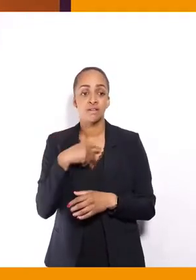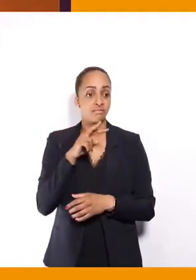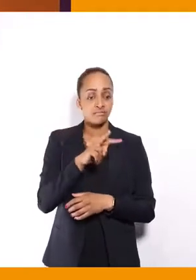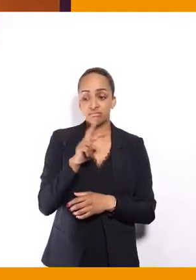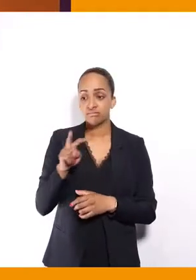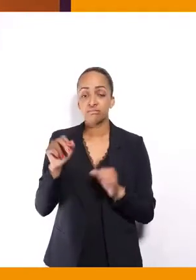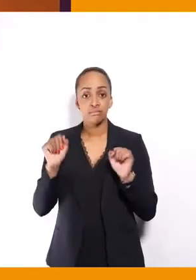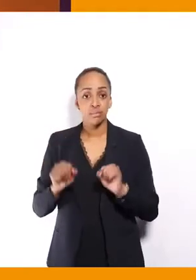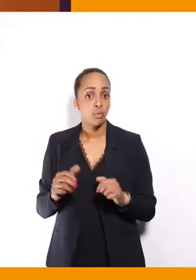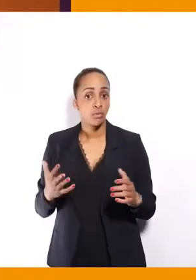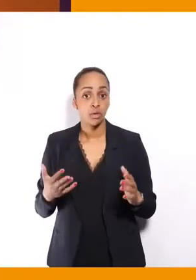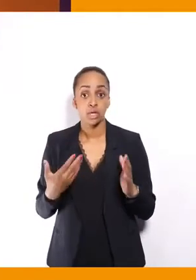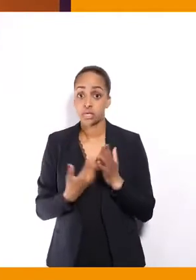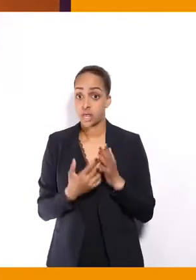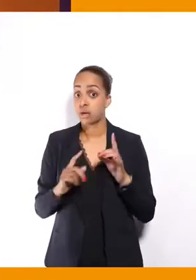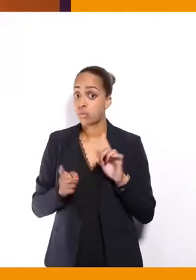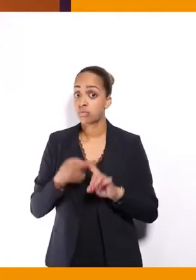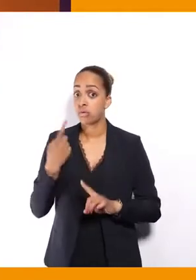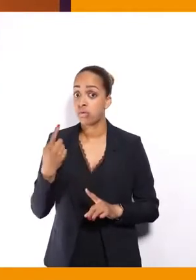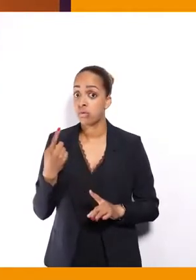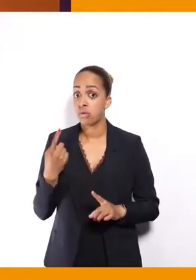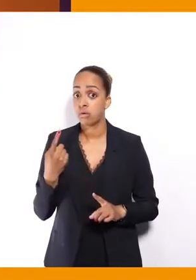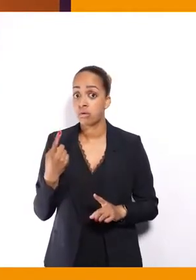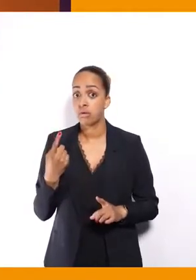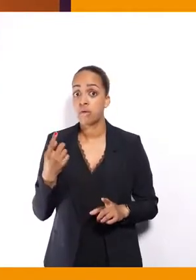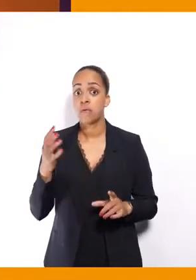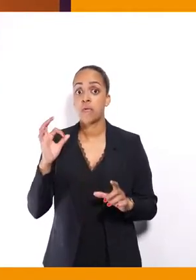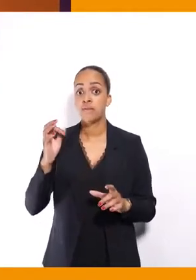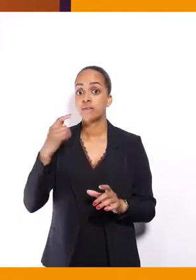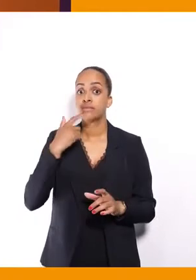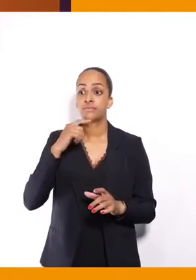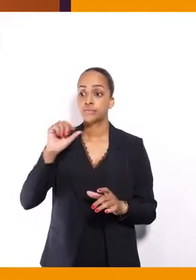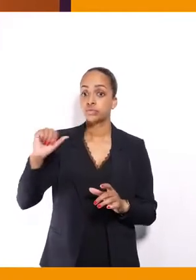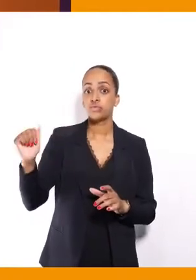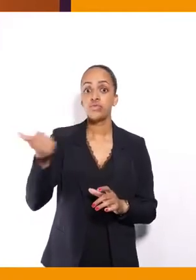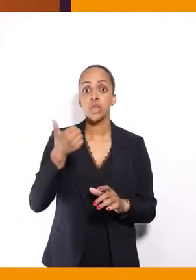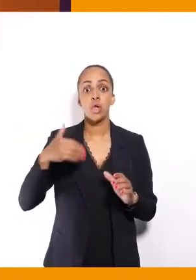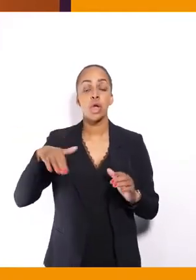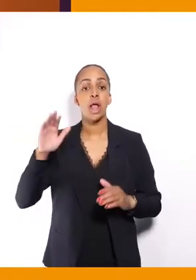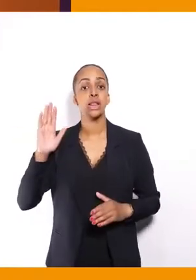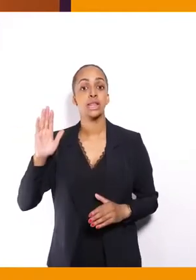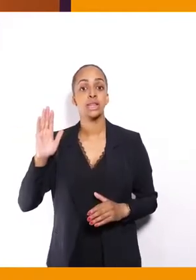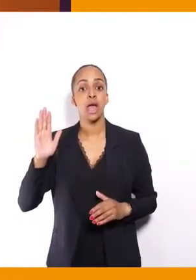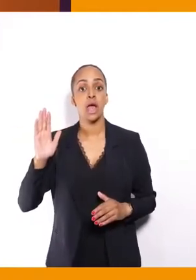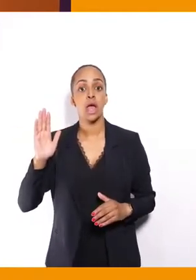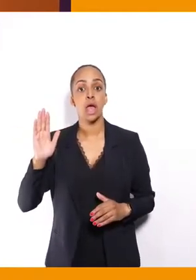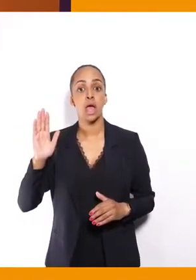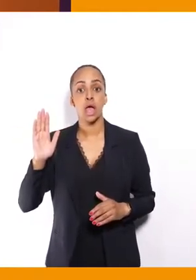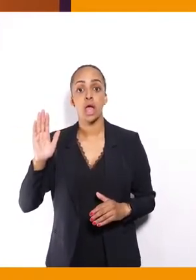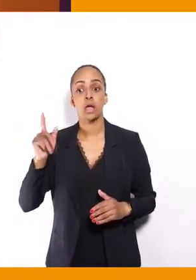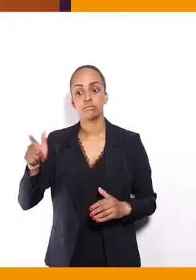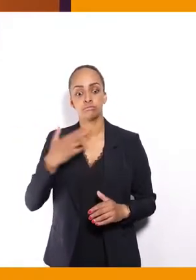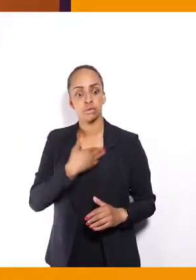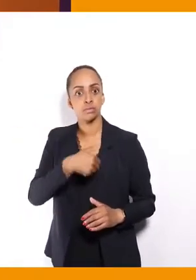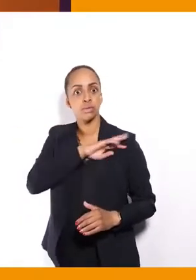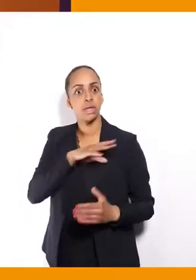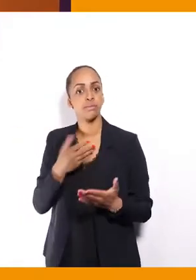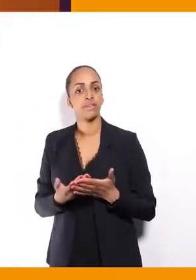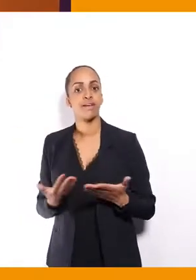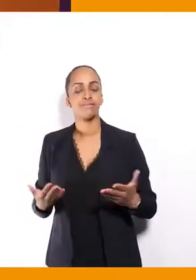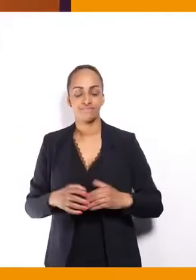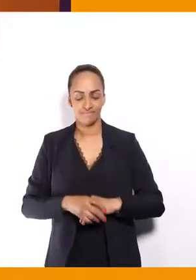Et voilà, ça, c'est un des points essentiels, qui montre aussi comment les candidats ont pris la mesure de leur responsabilité. Nous